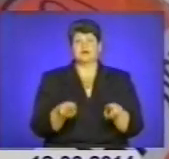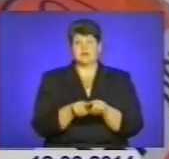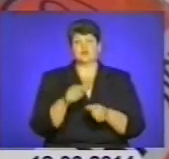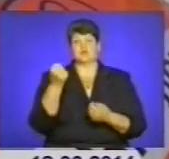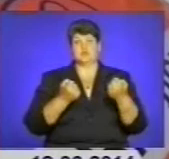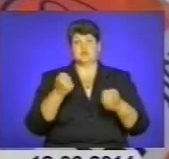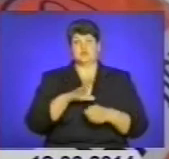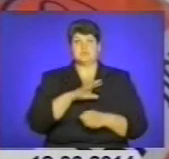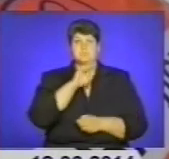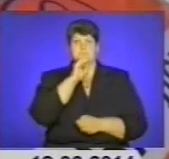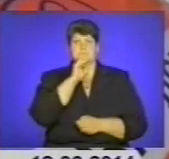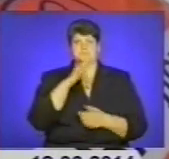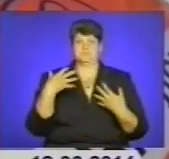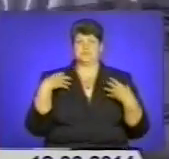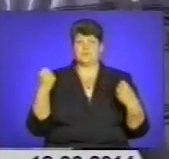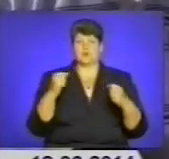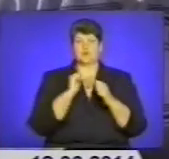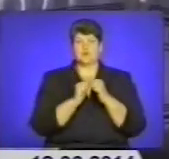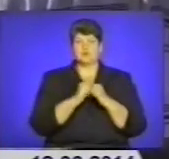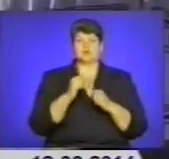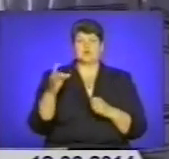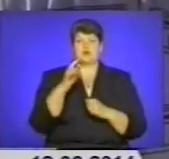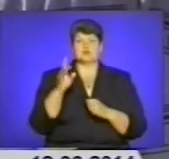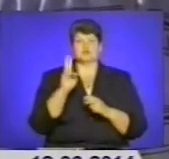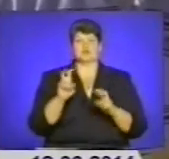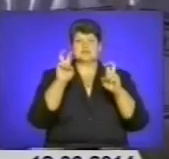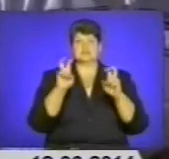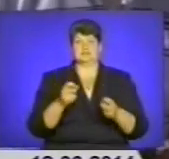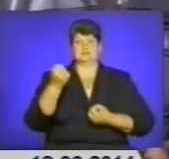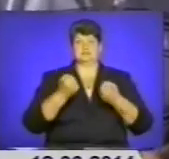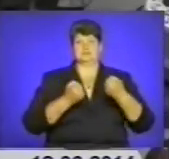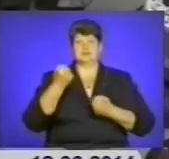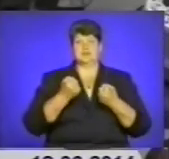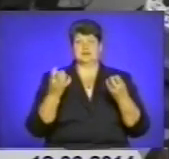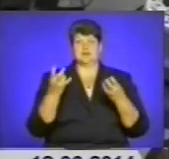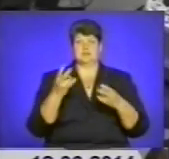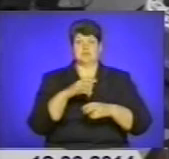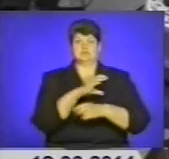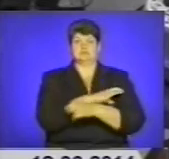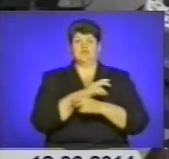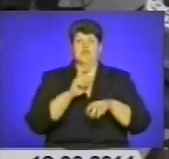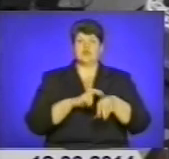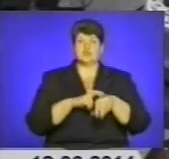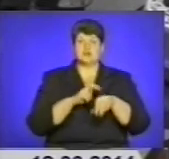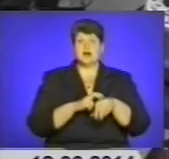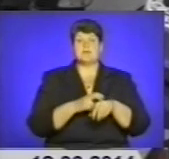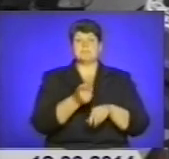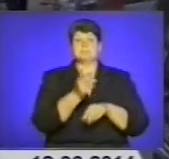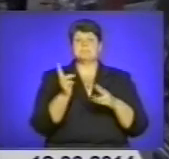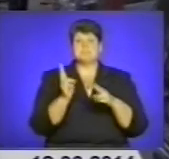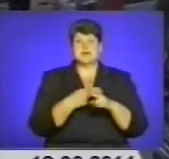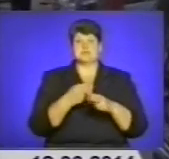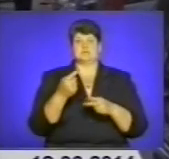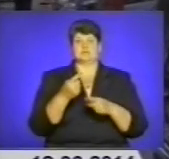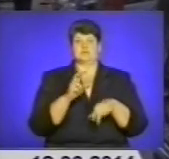професійні та здорові. Тому щоразу працівникам міліції, котрі сідають за кермо, доводиться проходити огляд у лікаря. Без проходження медичного огляду